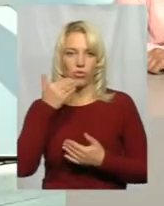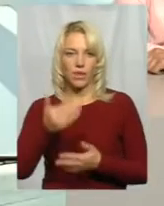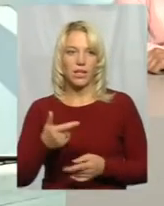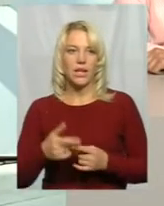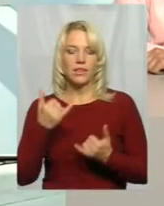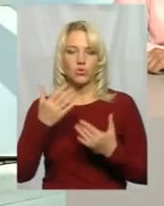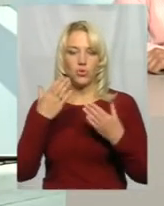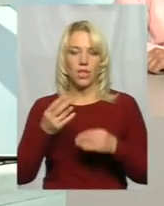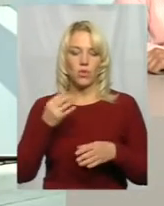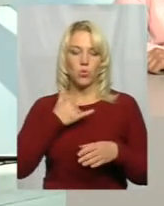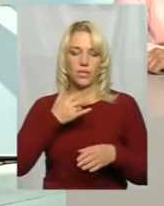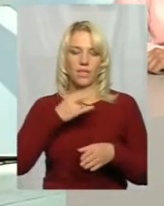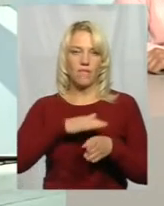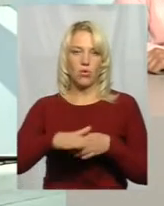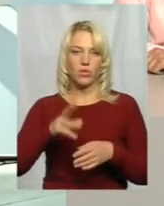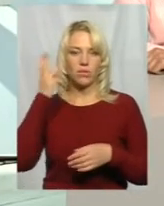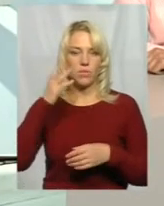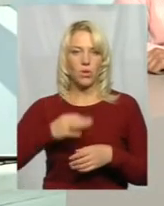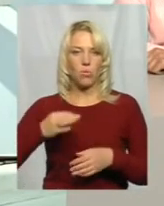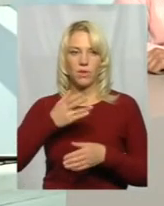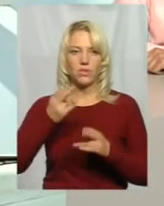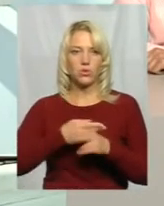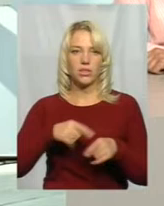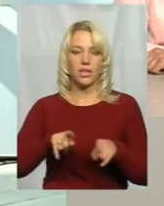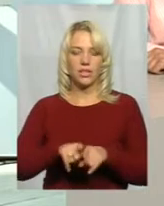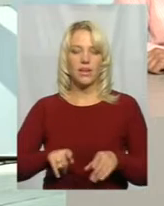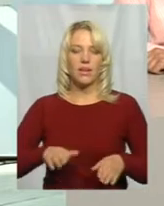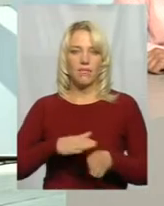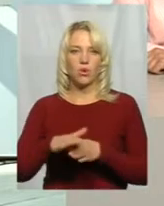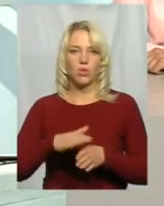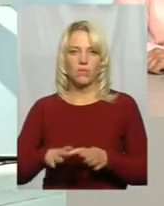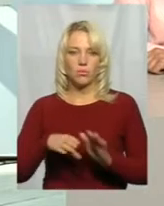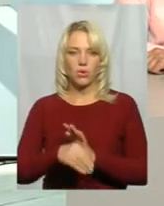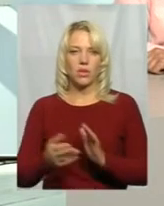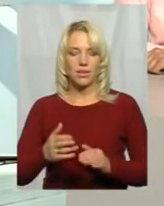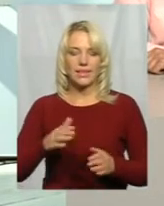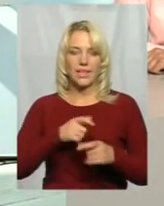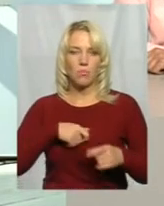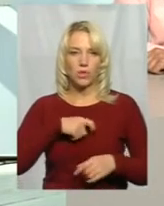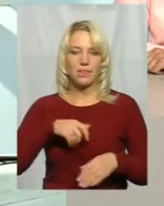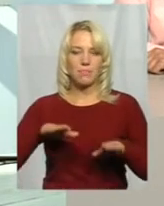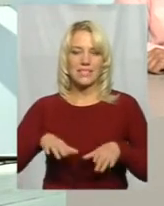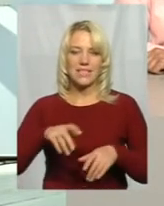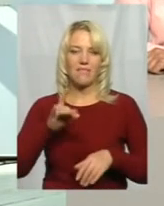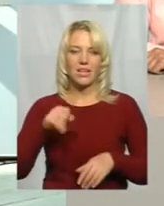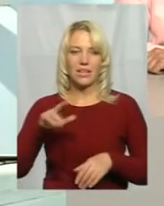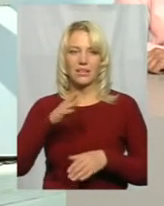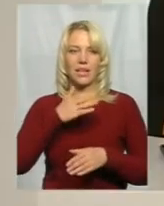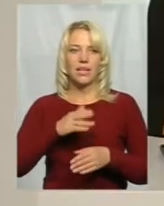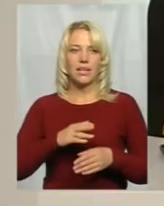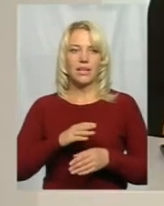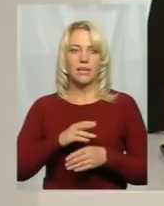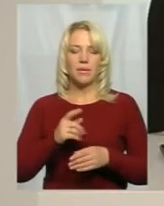нас на виконанні в Хмельницькій області відсутні такі виконавчі провадження, по яким депутати місцевих Рад мають заборгованість